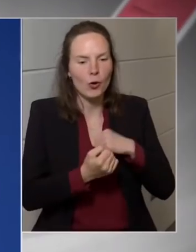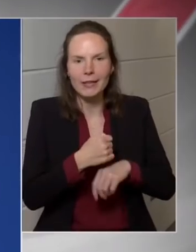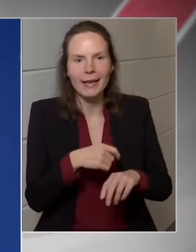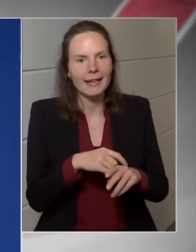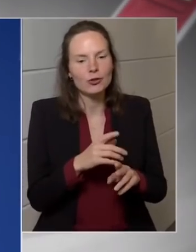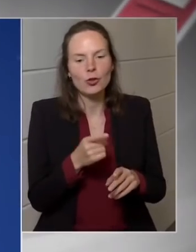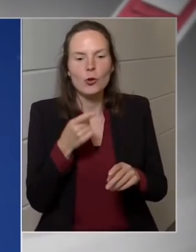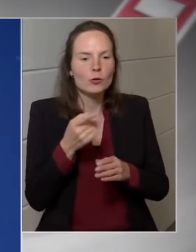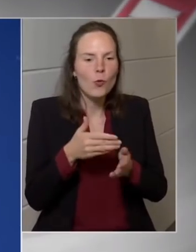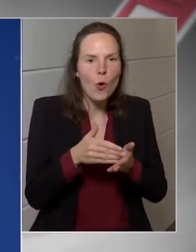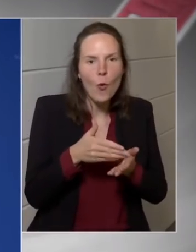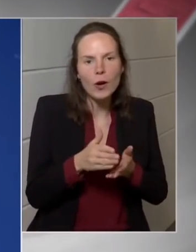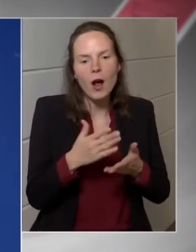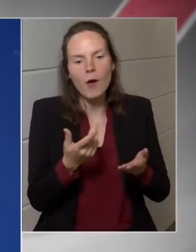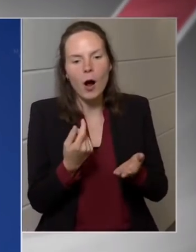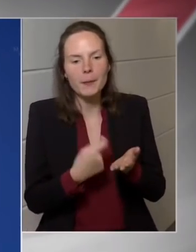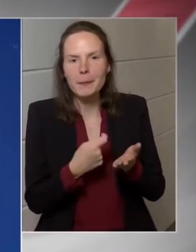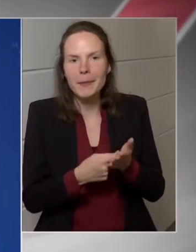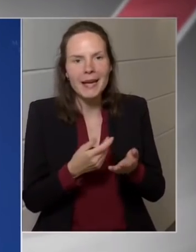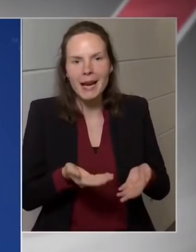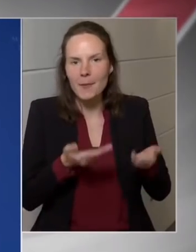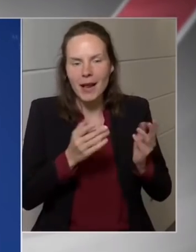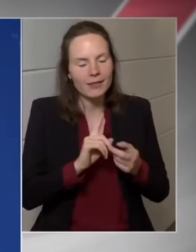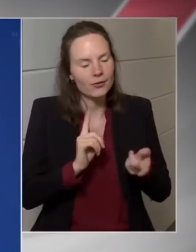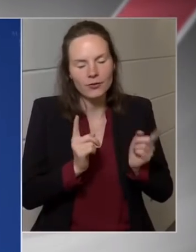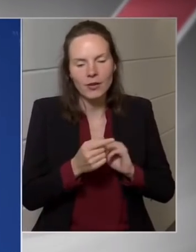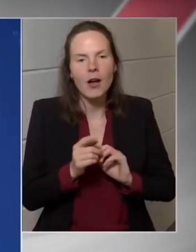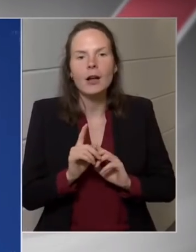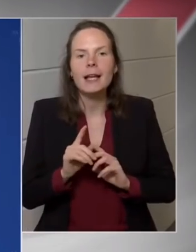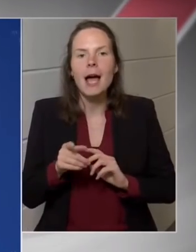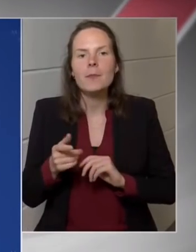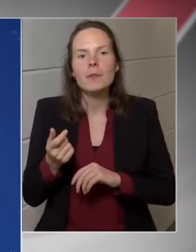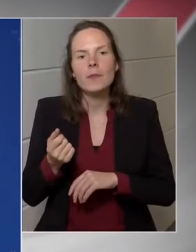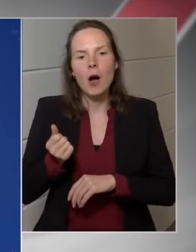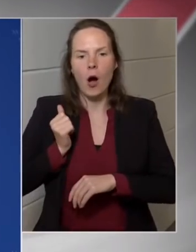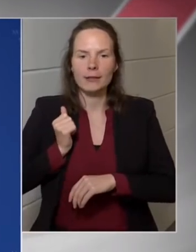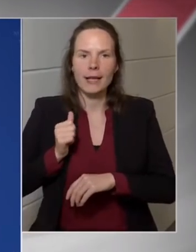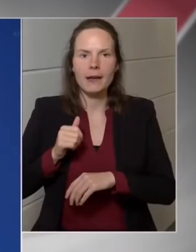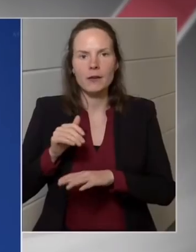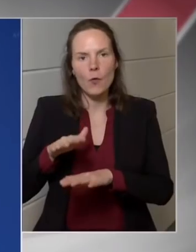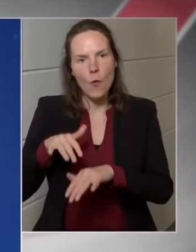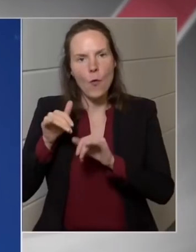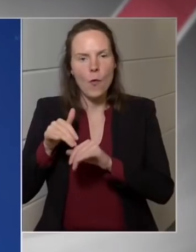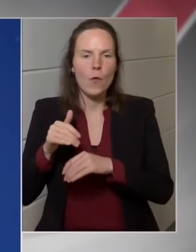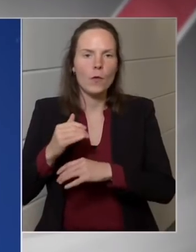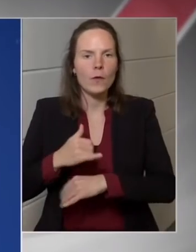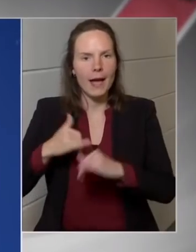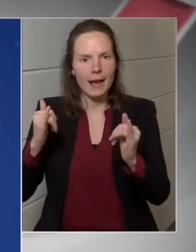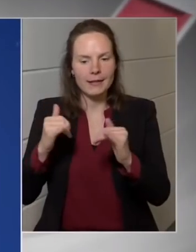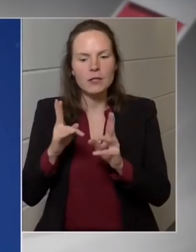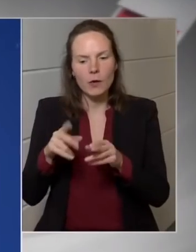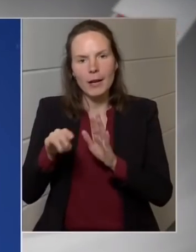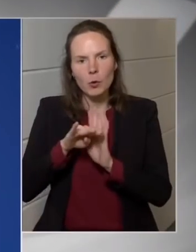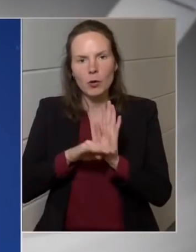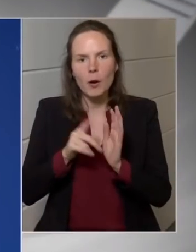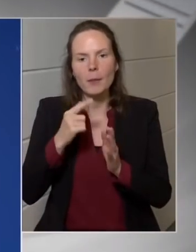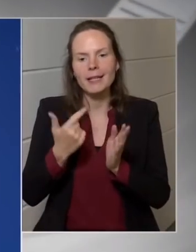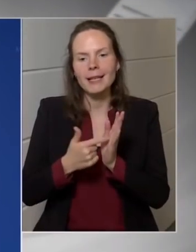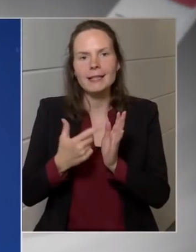béremelésre, hanem kifejezetten haderőfejlesztésre. Van egy haderőfejlesztési program, ami 2x30-ig tart. Ennek